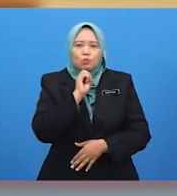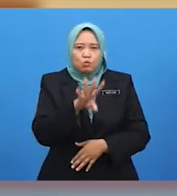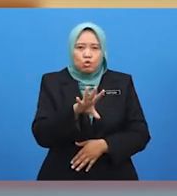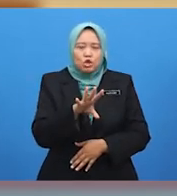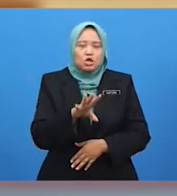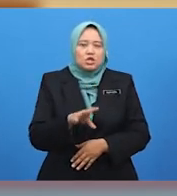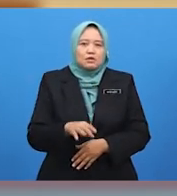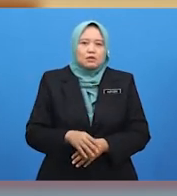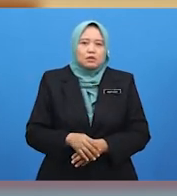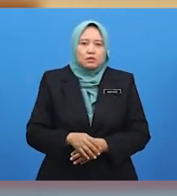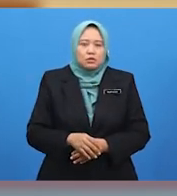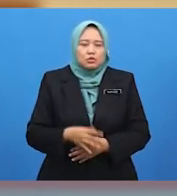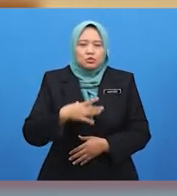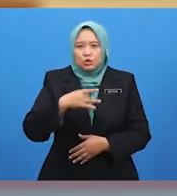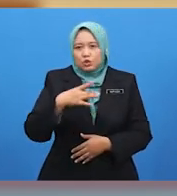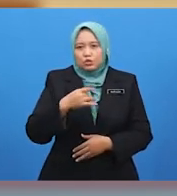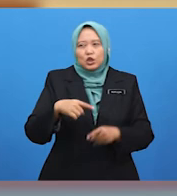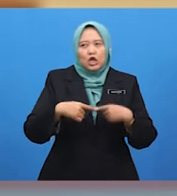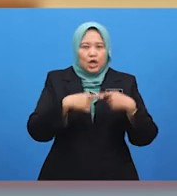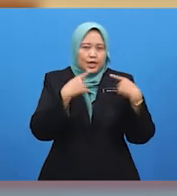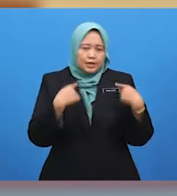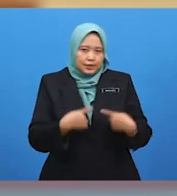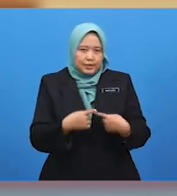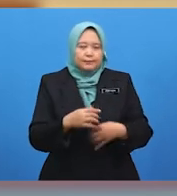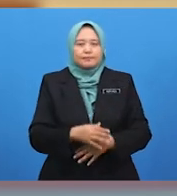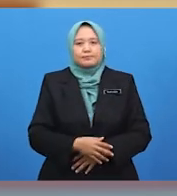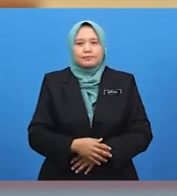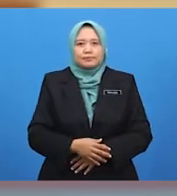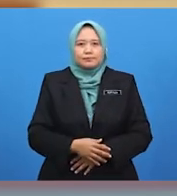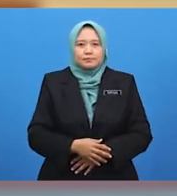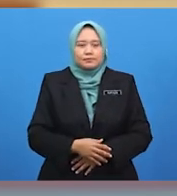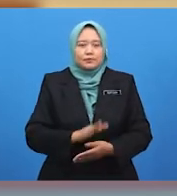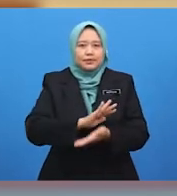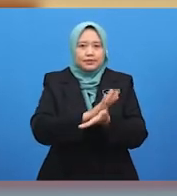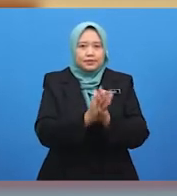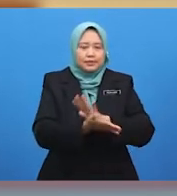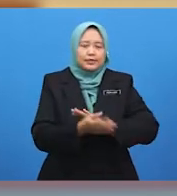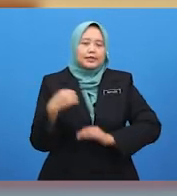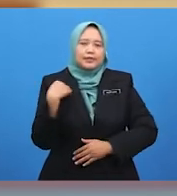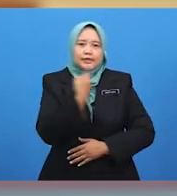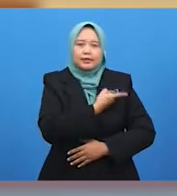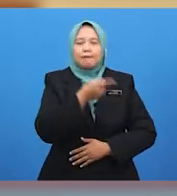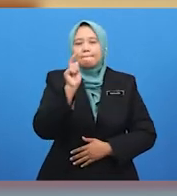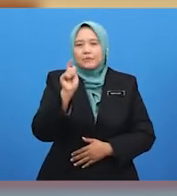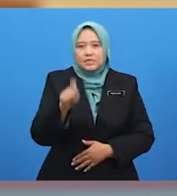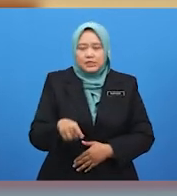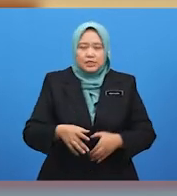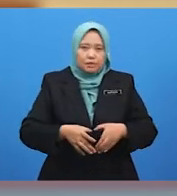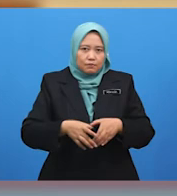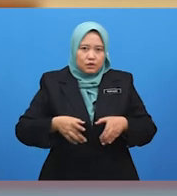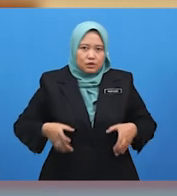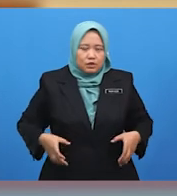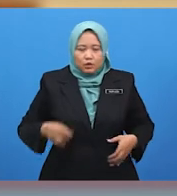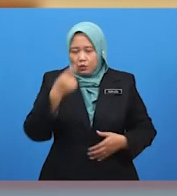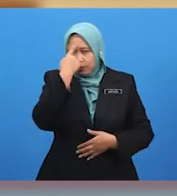senonoh dan akan membawa banyak penyakit. Jadi, kita perlu bertindak berani untuk mengelahkan